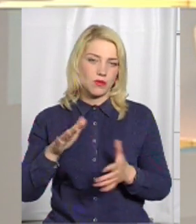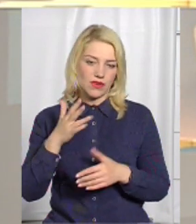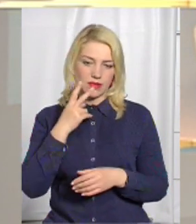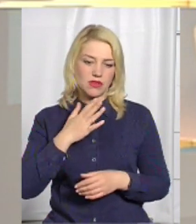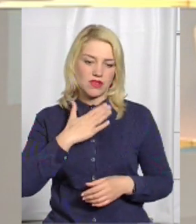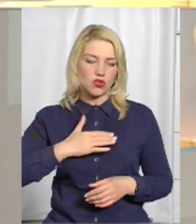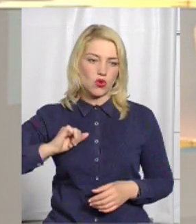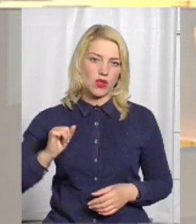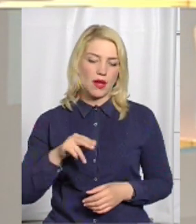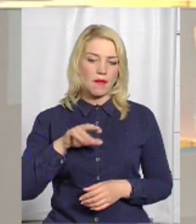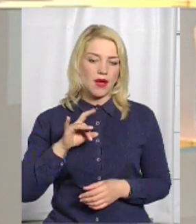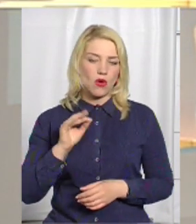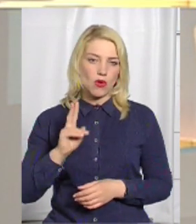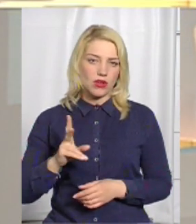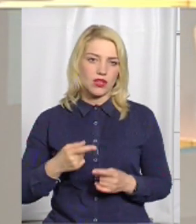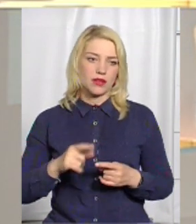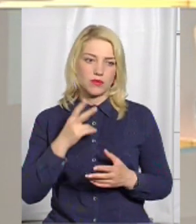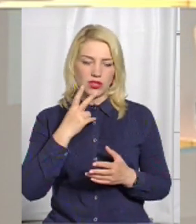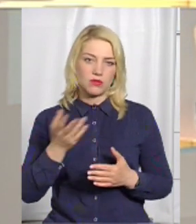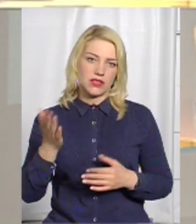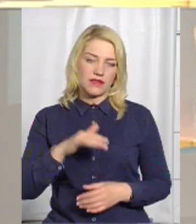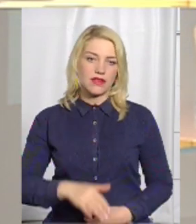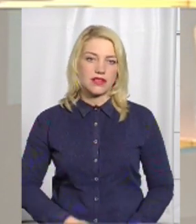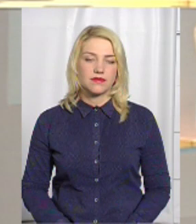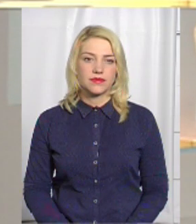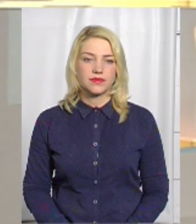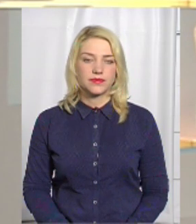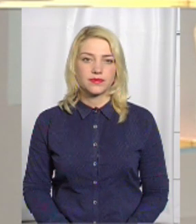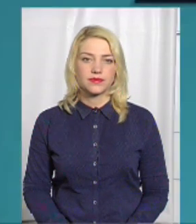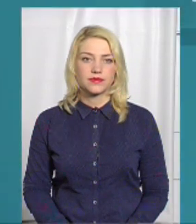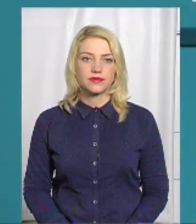колега Світлана Поробок. Давайте подивимося її сюжет.